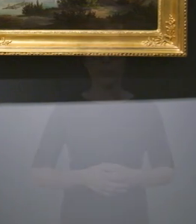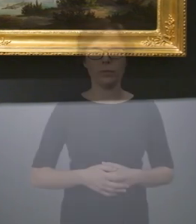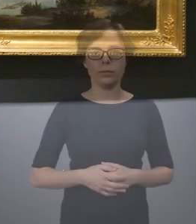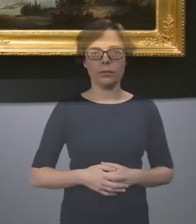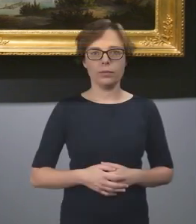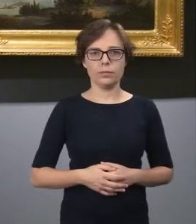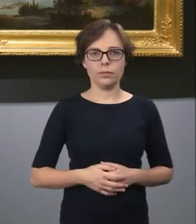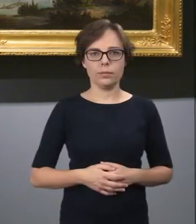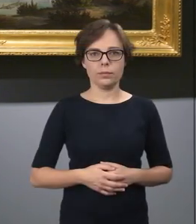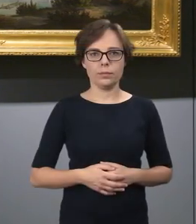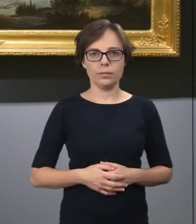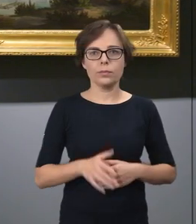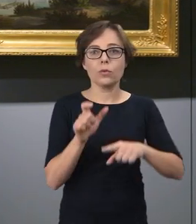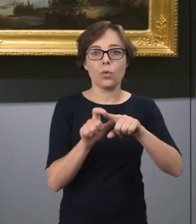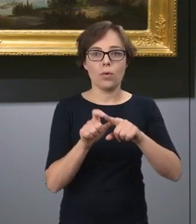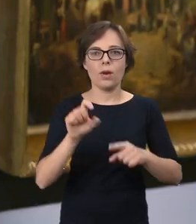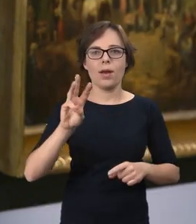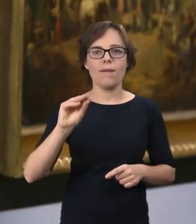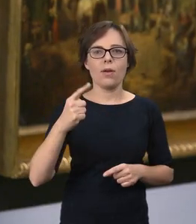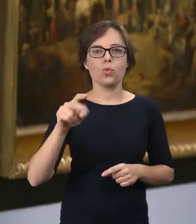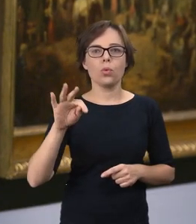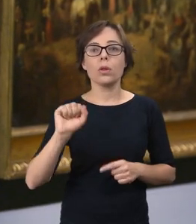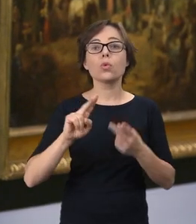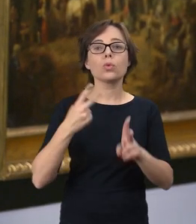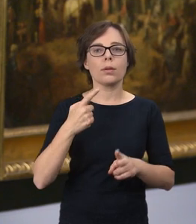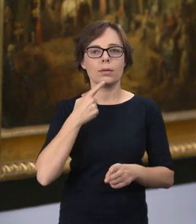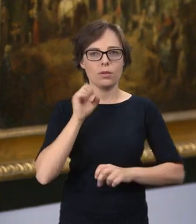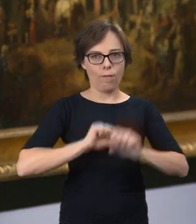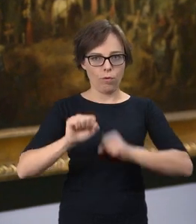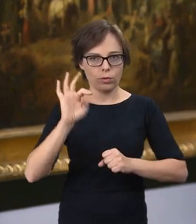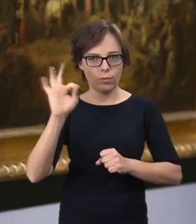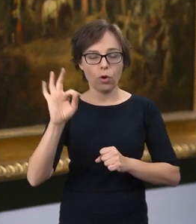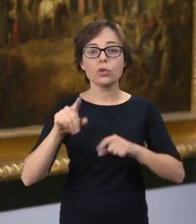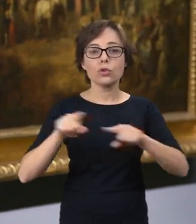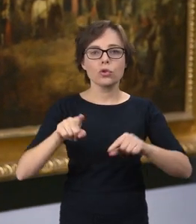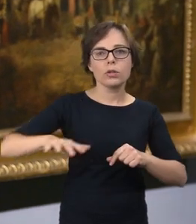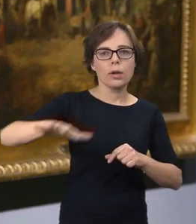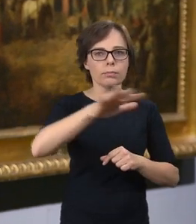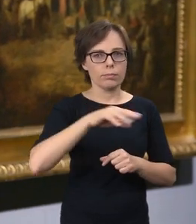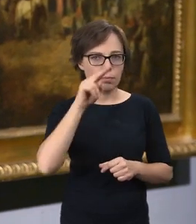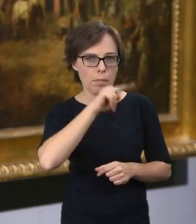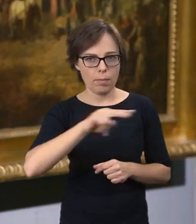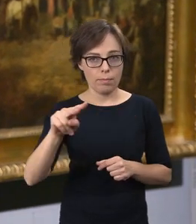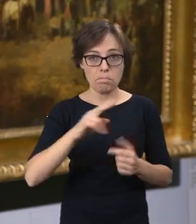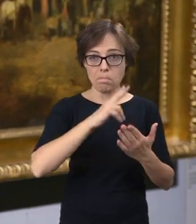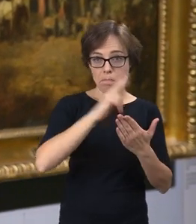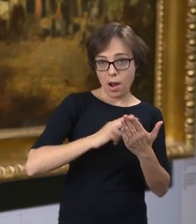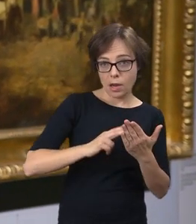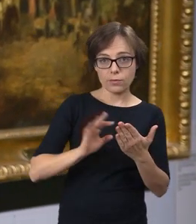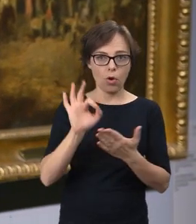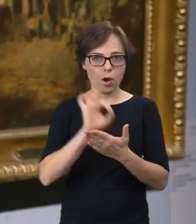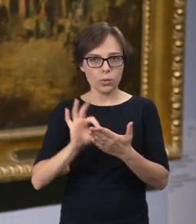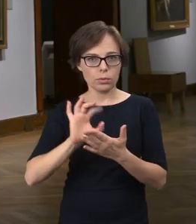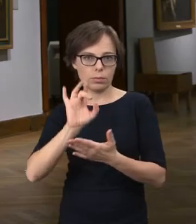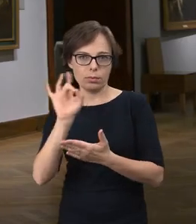Muzyka Słowo weduta pochodzi z języka włoskiego i oznacza widok bądź panoramę. W malarstwie, w rysunku